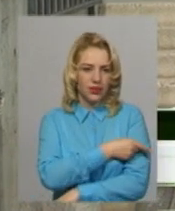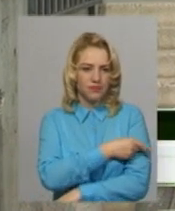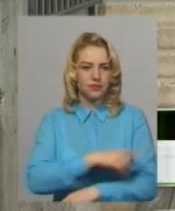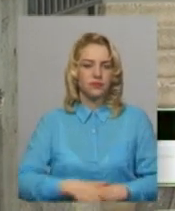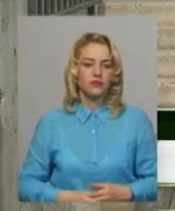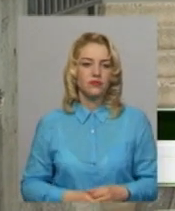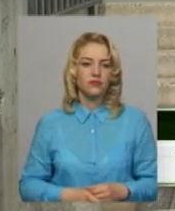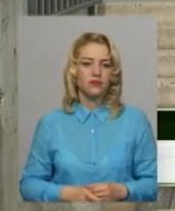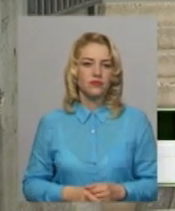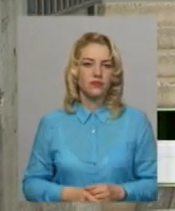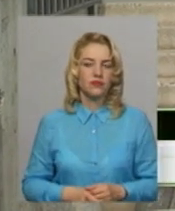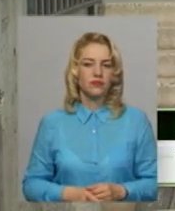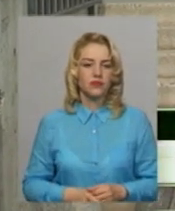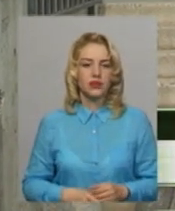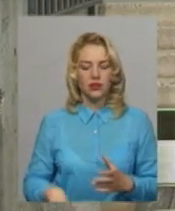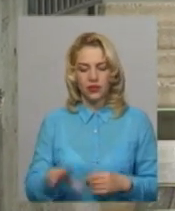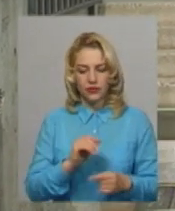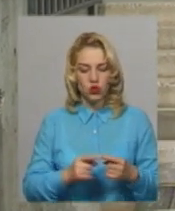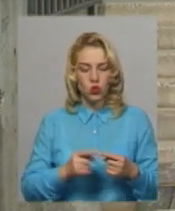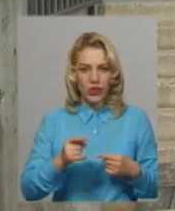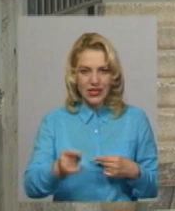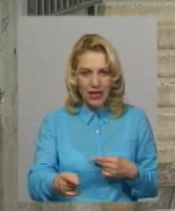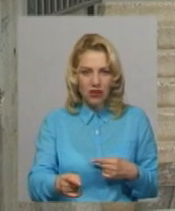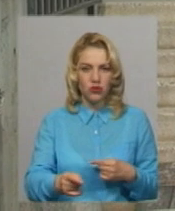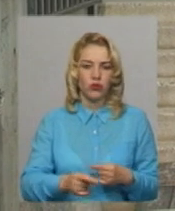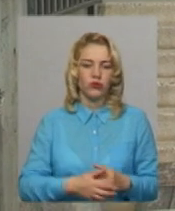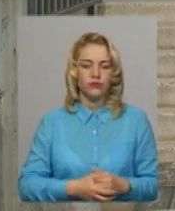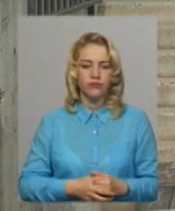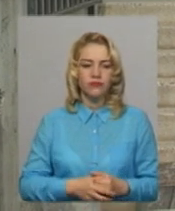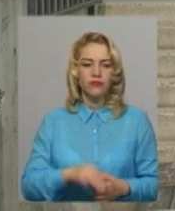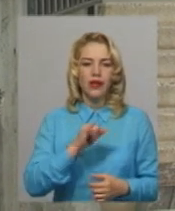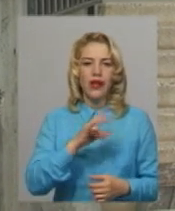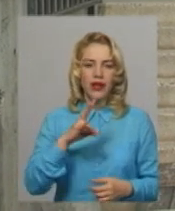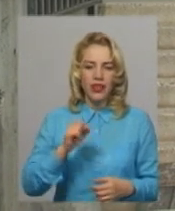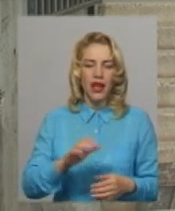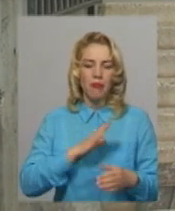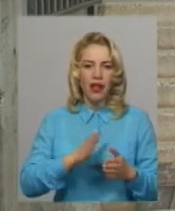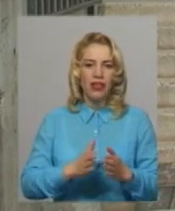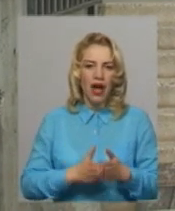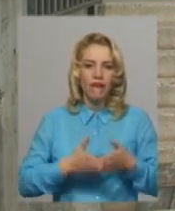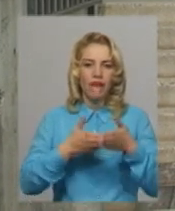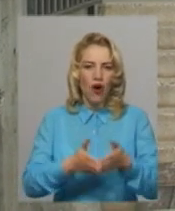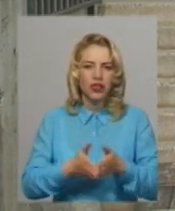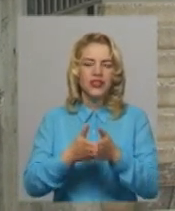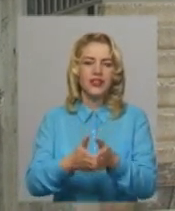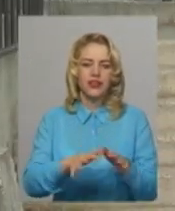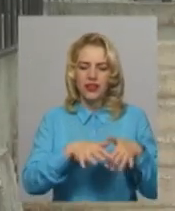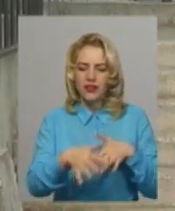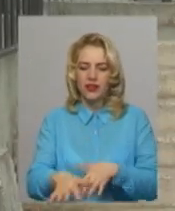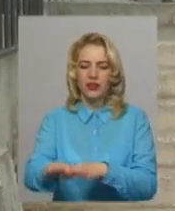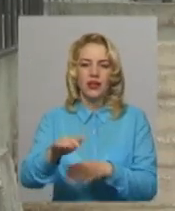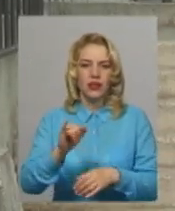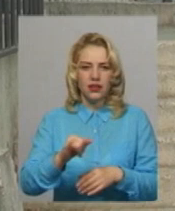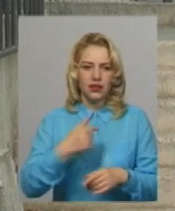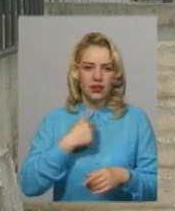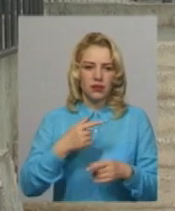і всю дистанцію вона везла на волні, бо там на волні дозволяється їх, дуже ми переживали. Коли